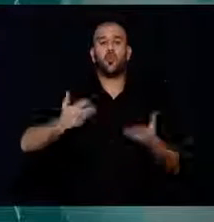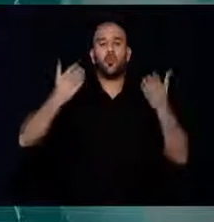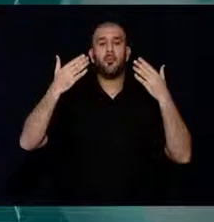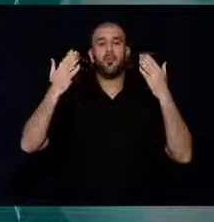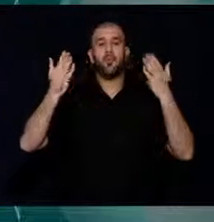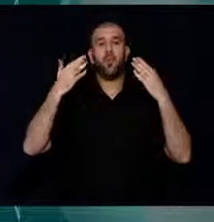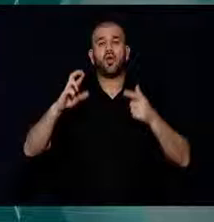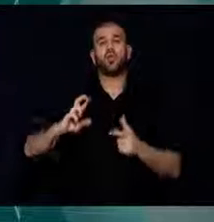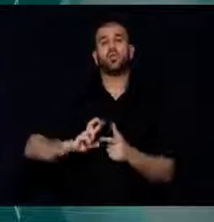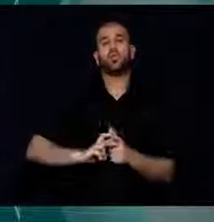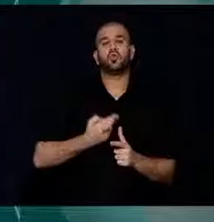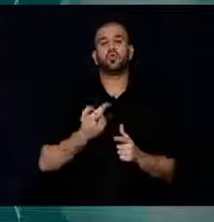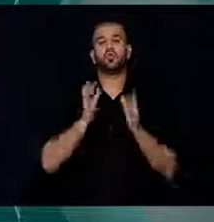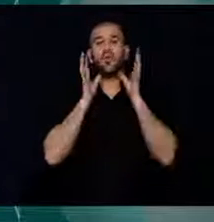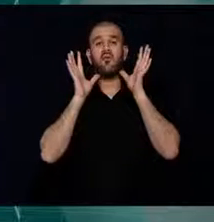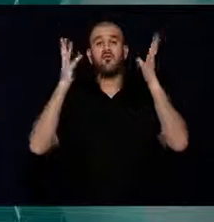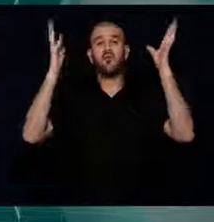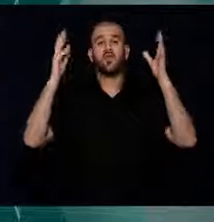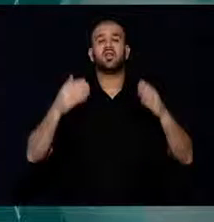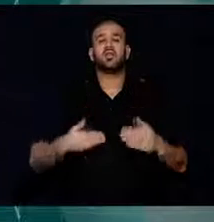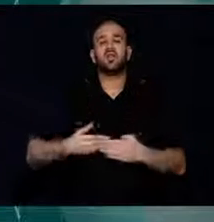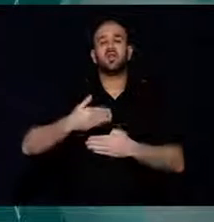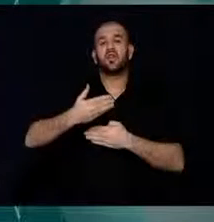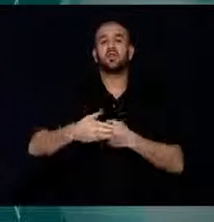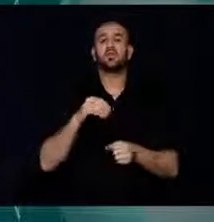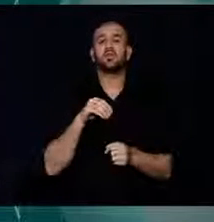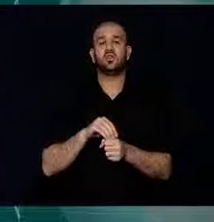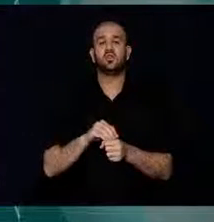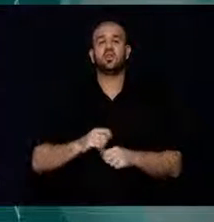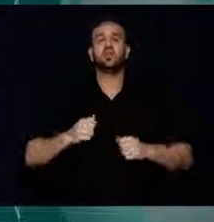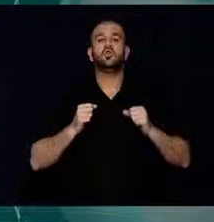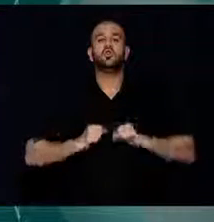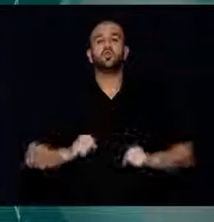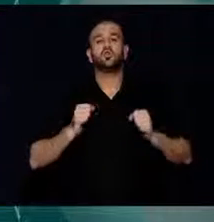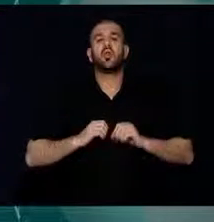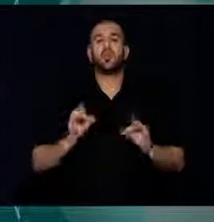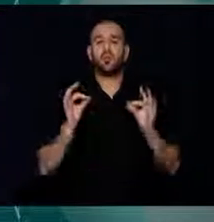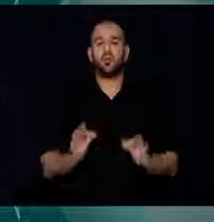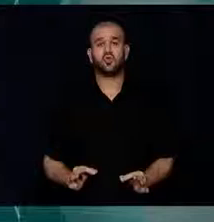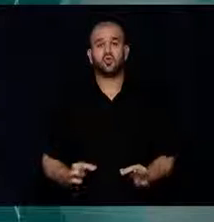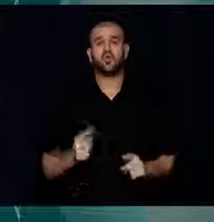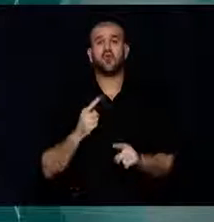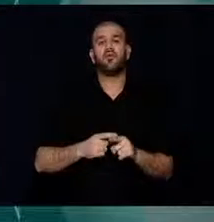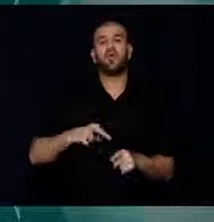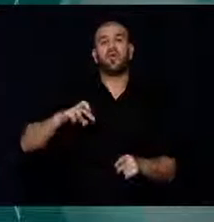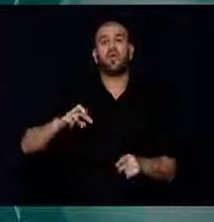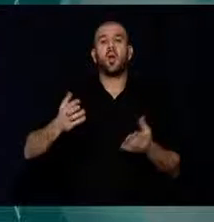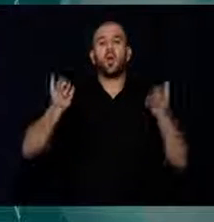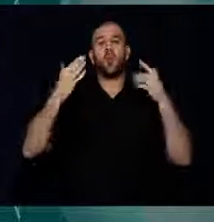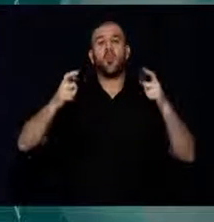Işısal, iki aşamalı olan projenin bölge halkı tarafından